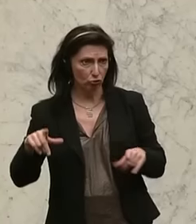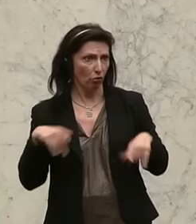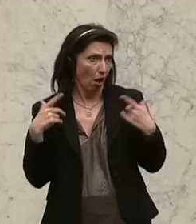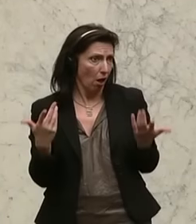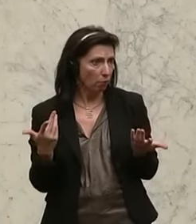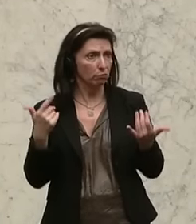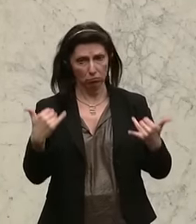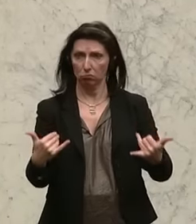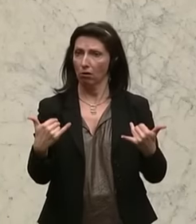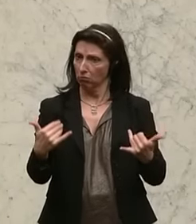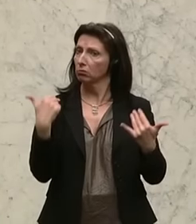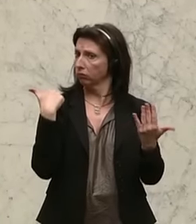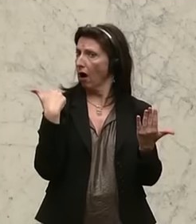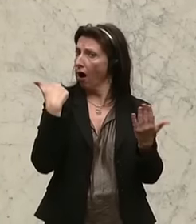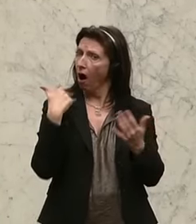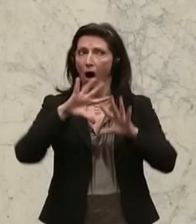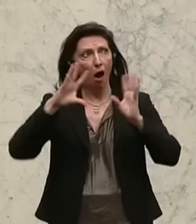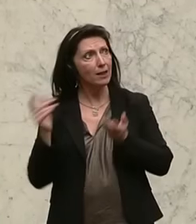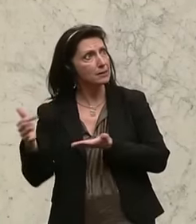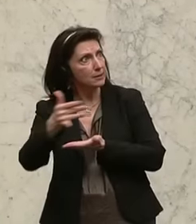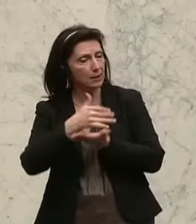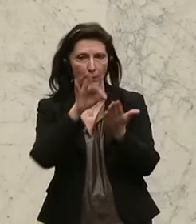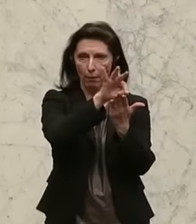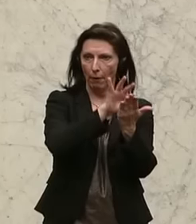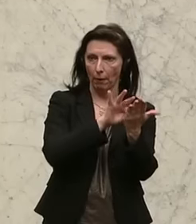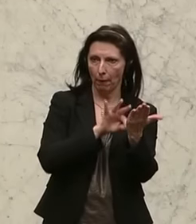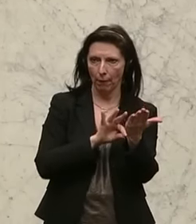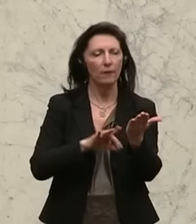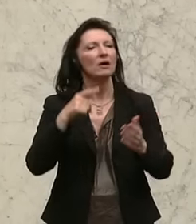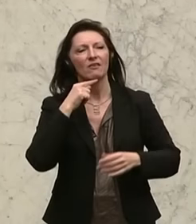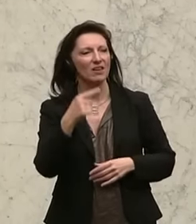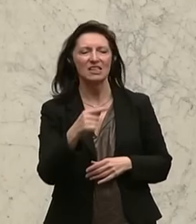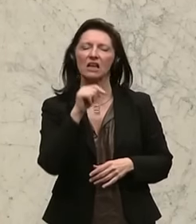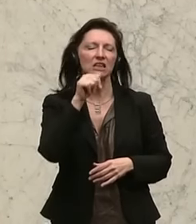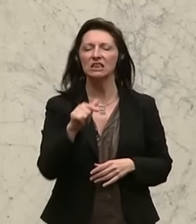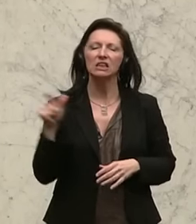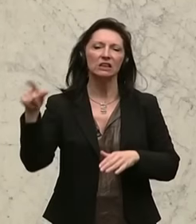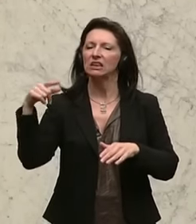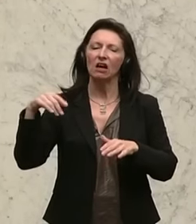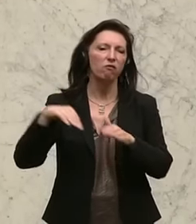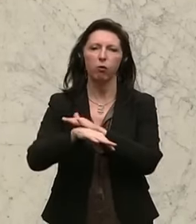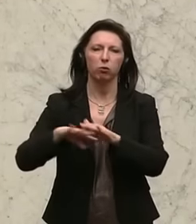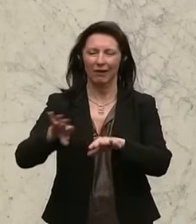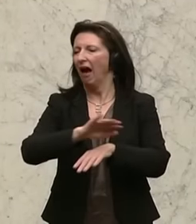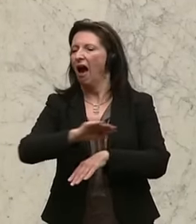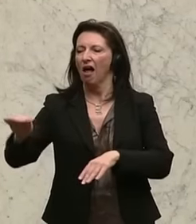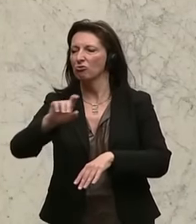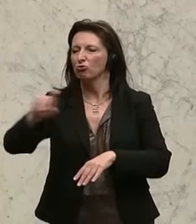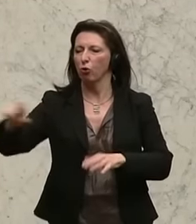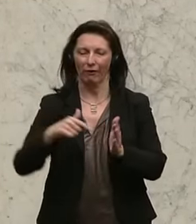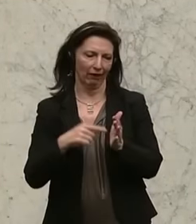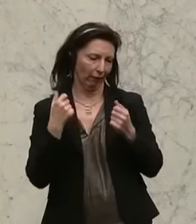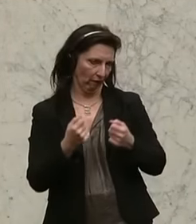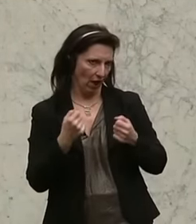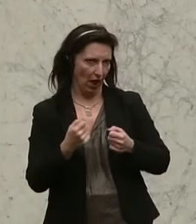aufzulisten, was nicht heißt, dass wir eine Personengruppe für alle gewaltverantwortlich machen, das ist einmal ganz klar dabei. Mir kommt es aber so vor, wenn Sie hier